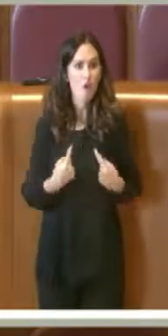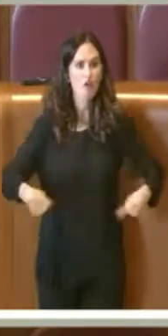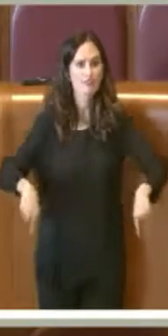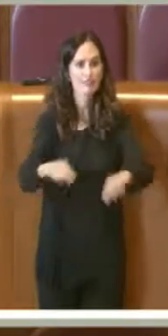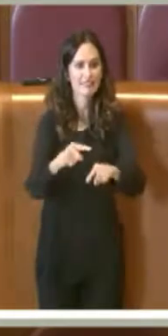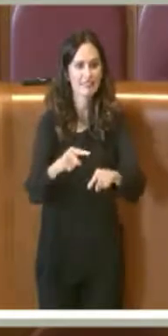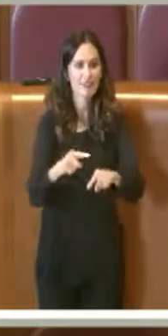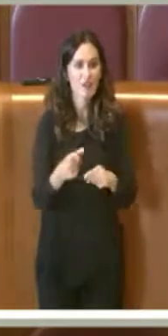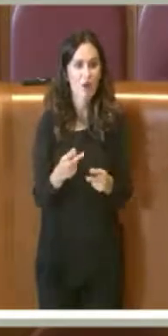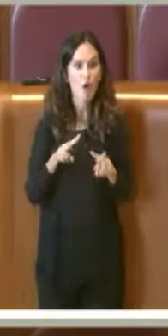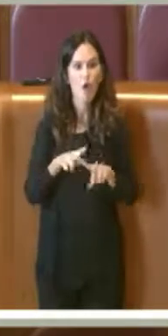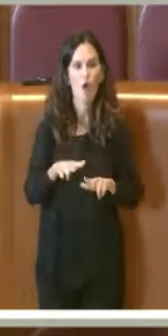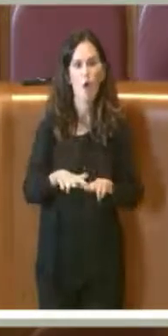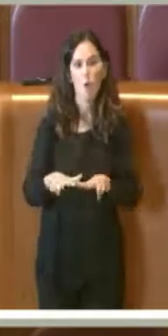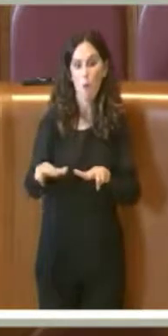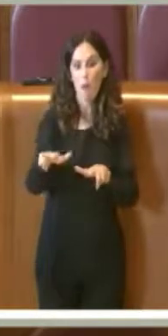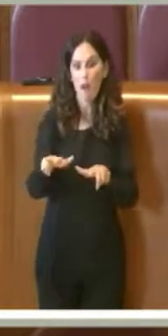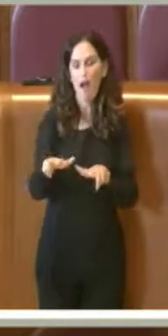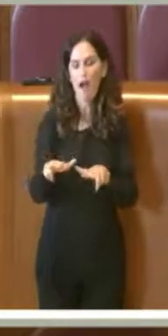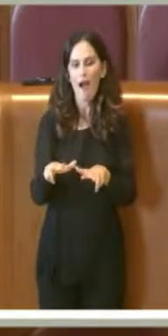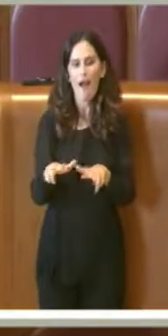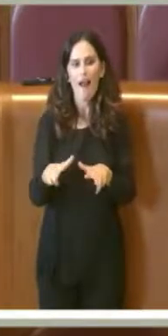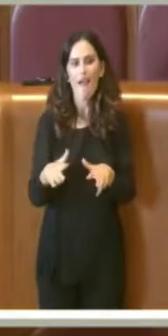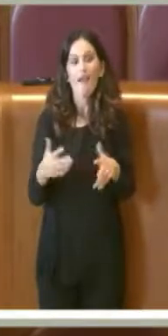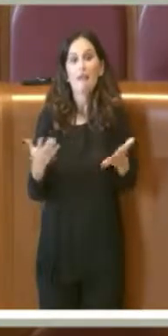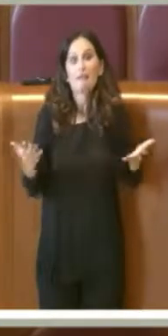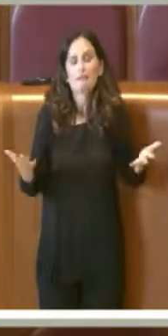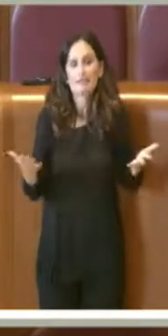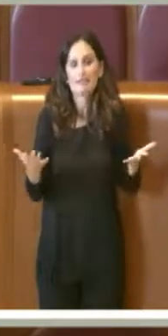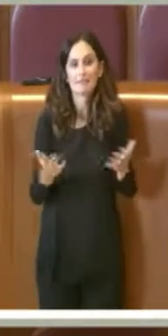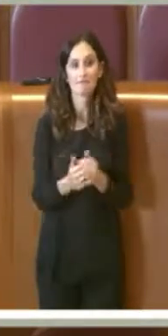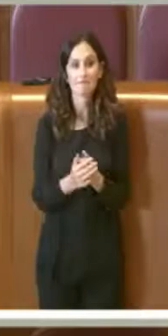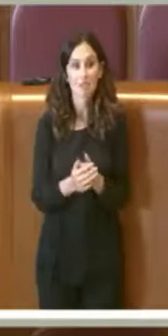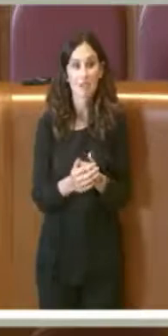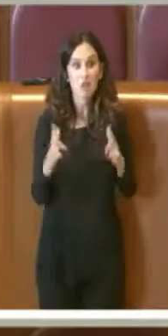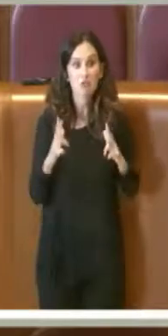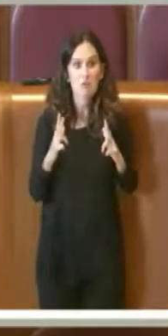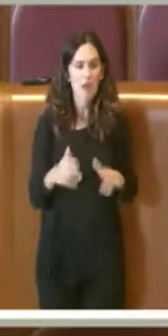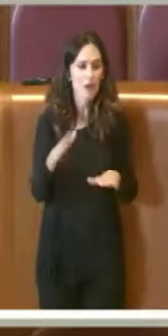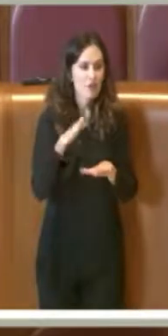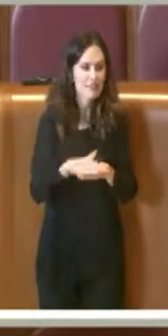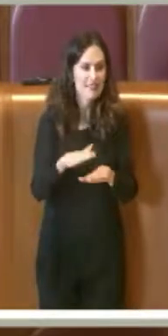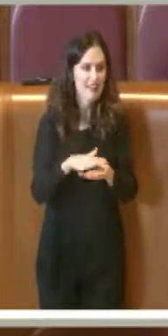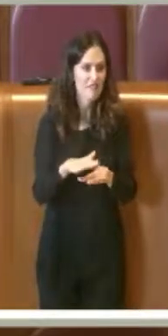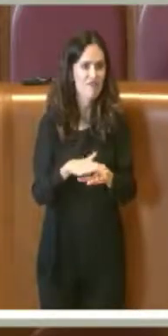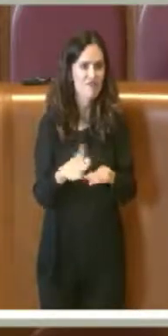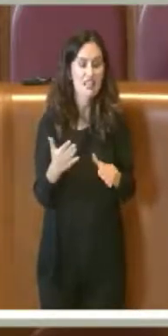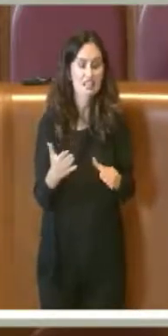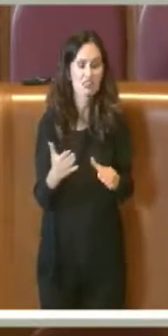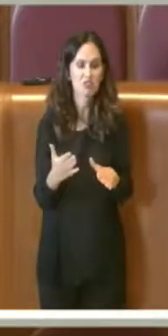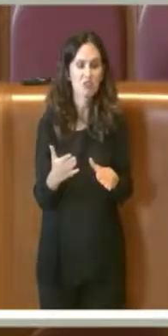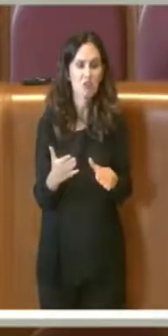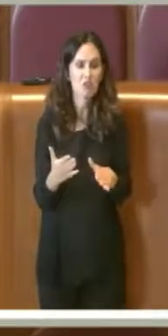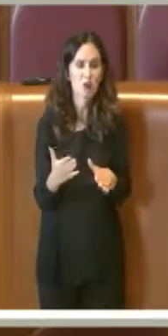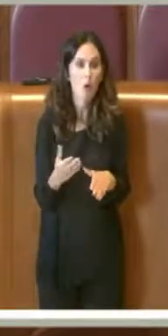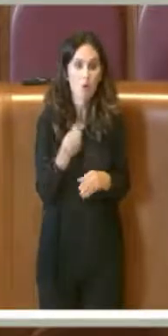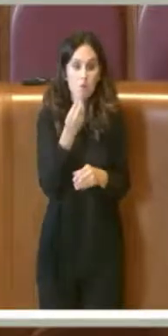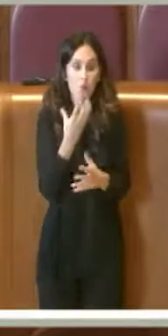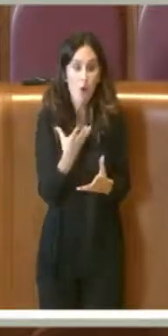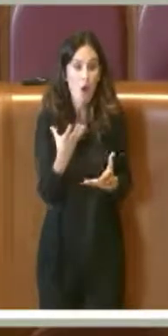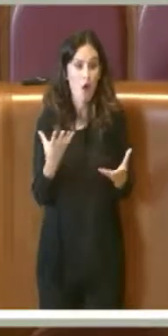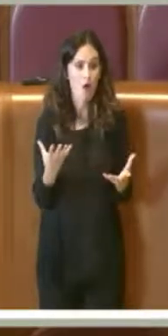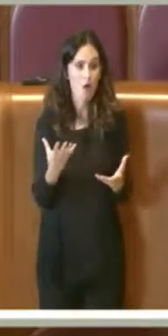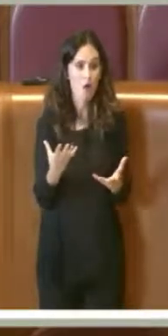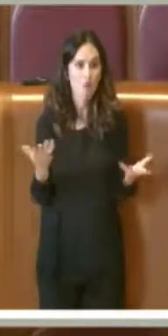a mente che è un servizio che riguarda diciamo quello che dobbiamo produrre a Roma e non sicuramente per mire